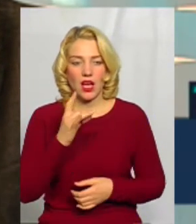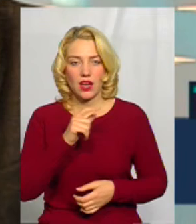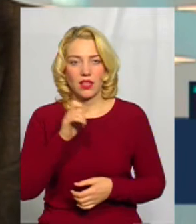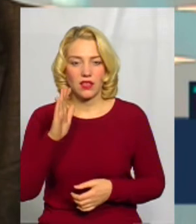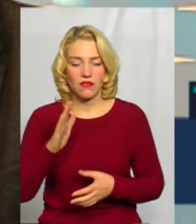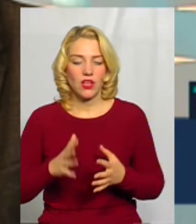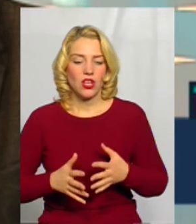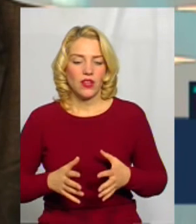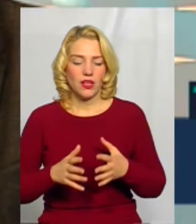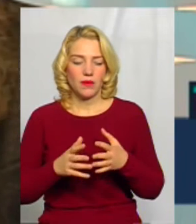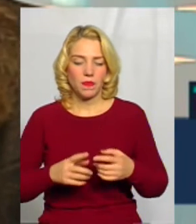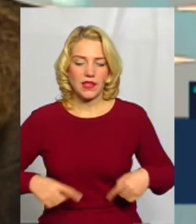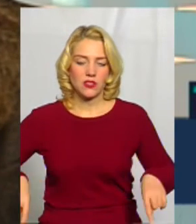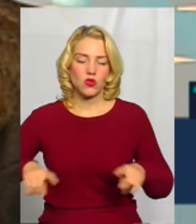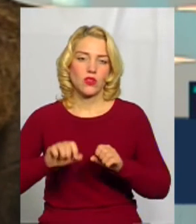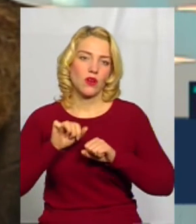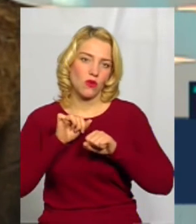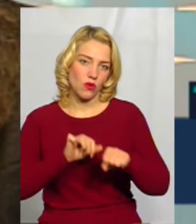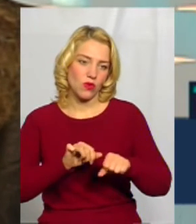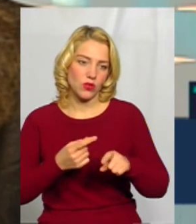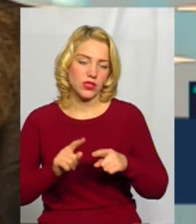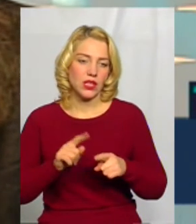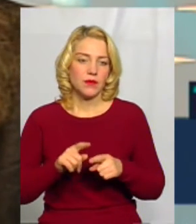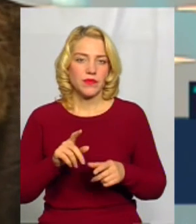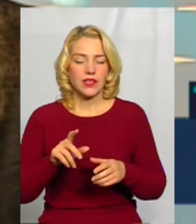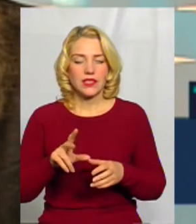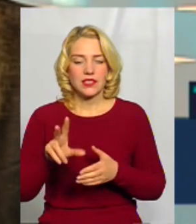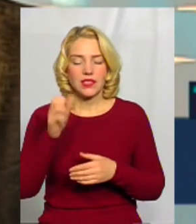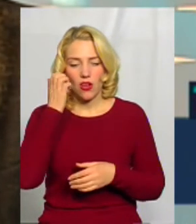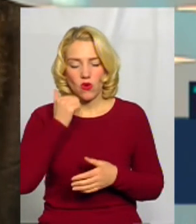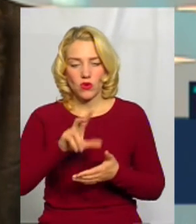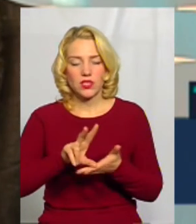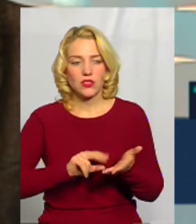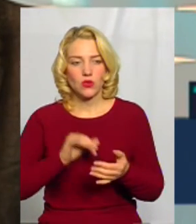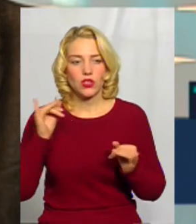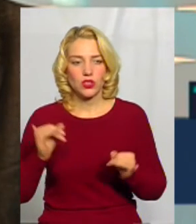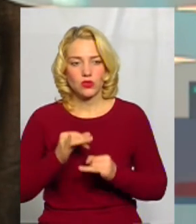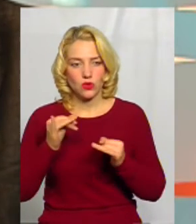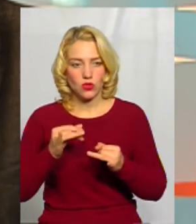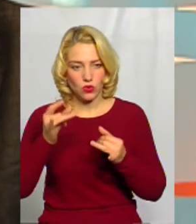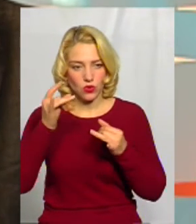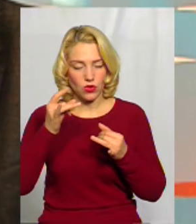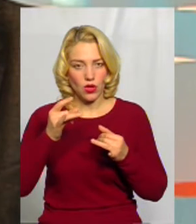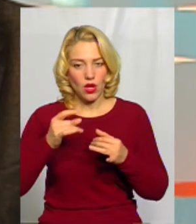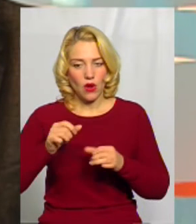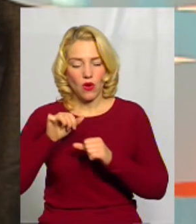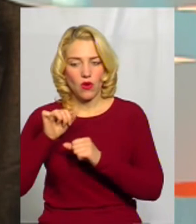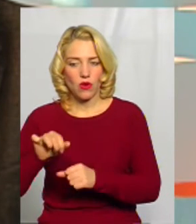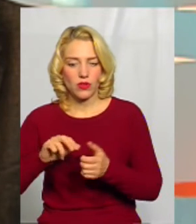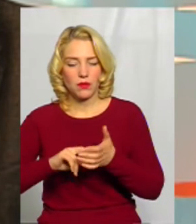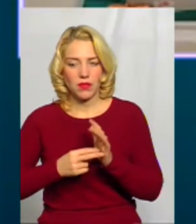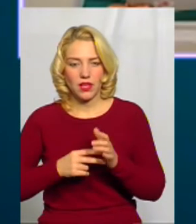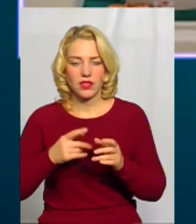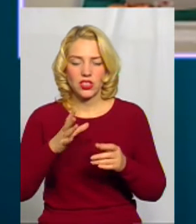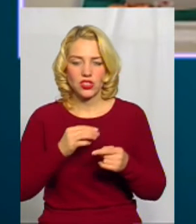охорони тодішні, це теж старого зразку історико-архітектурний опорний план міста Хмельницького, де було чітко, дуже